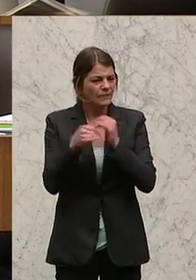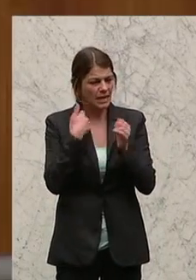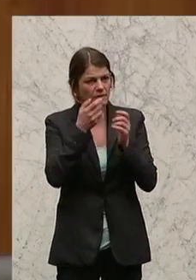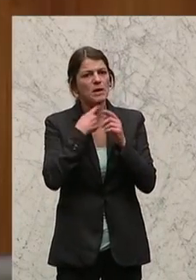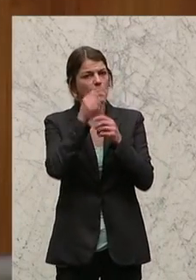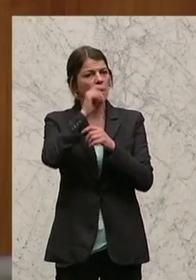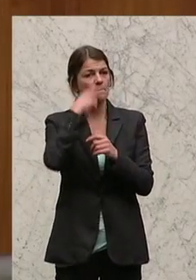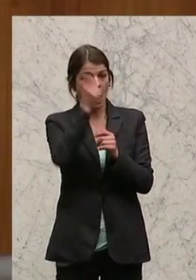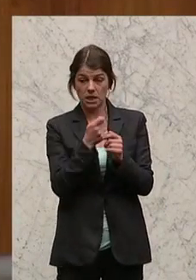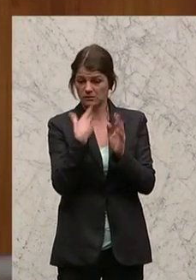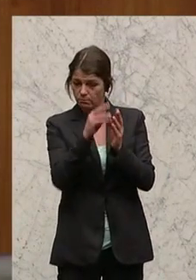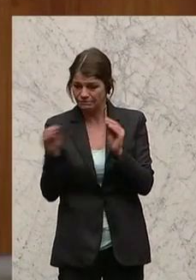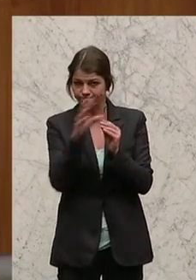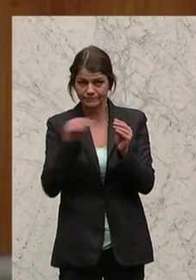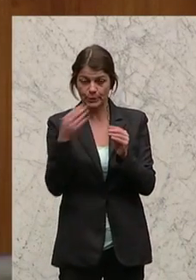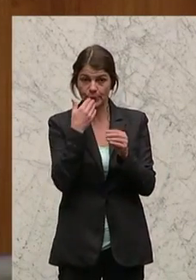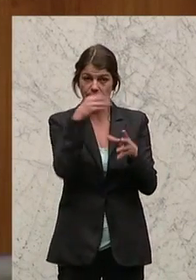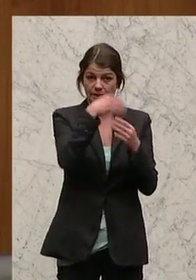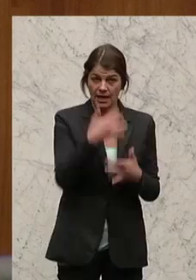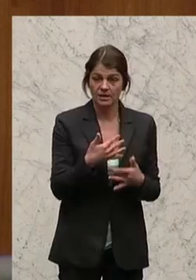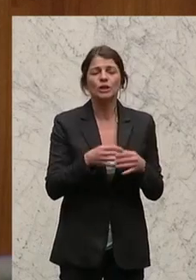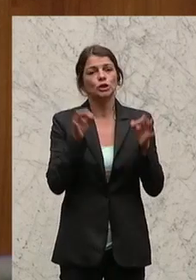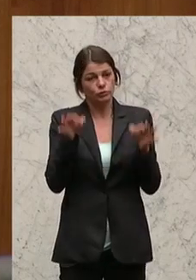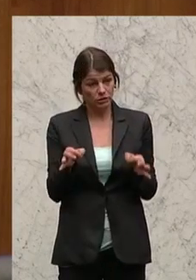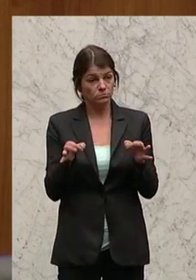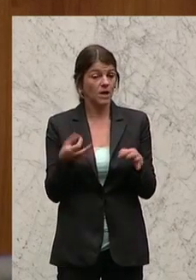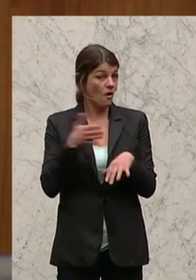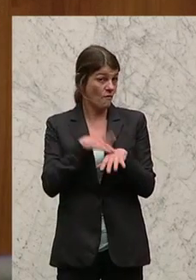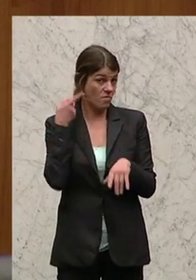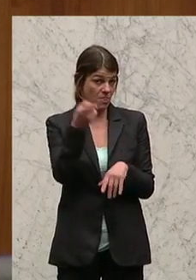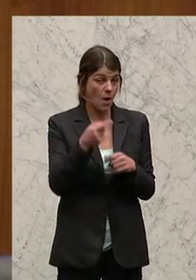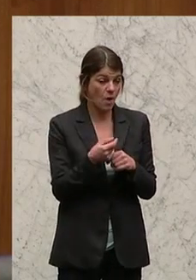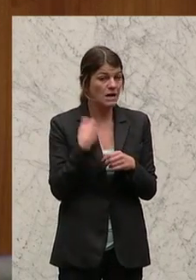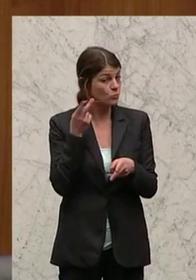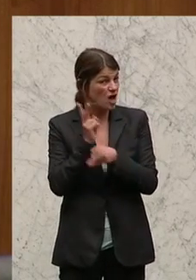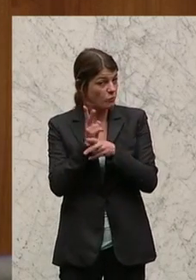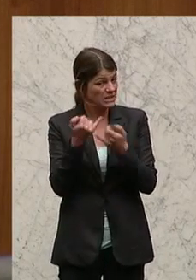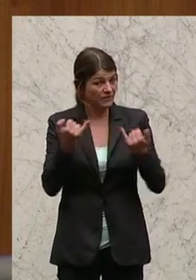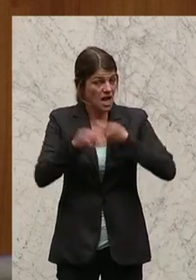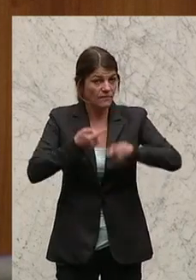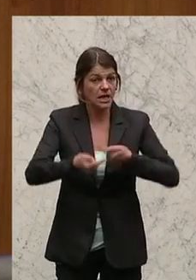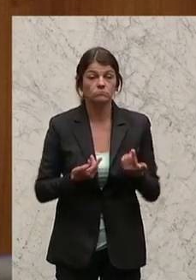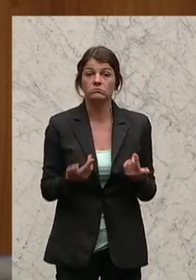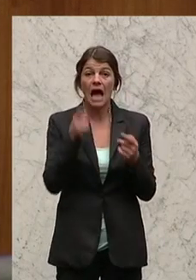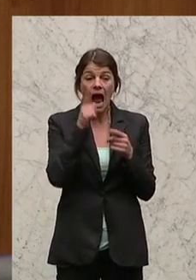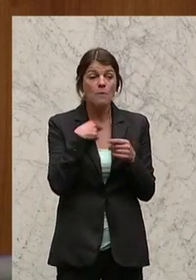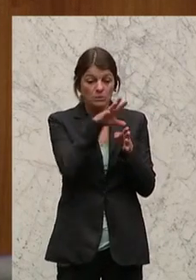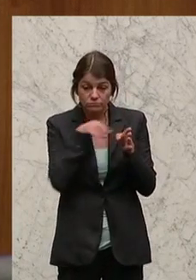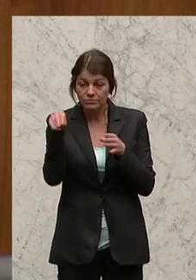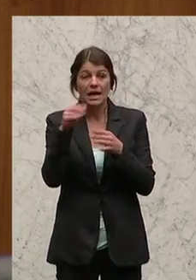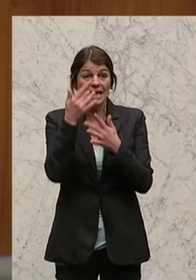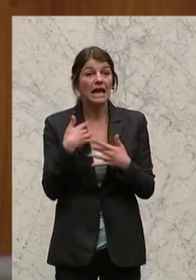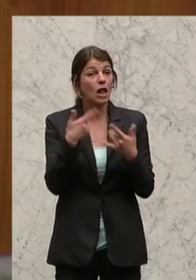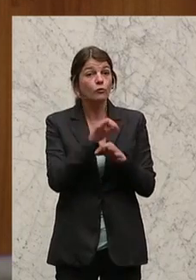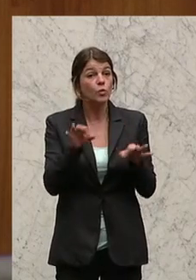so haben Sie ja völlig recht, dass wir hier eine längerfristige Entwicklung zu berücksichtigen haben. Aber herausrechnen darf ich Sie nur für